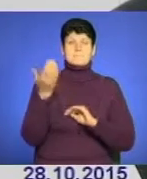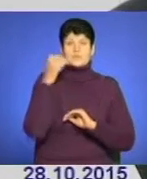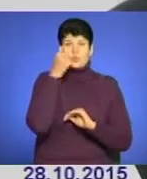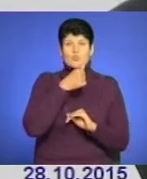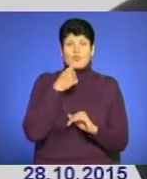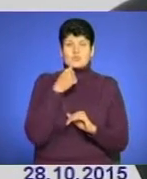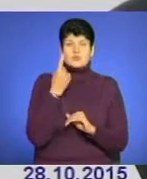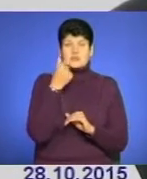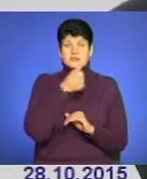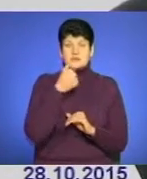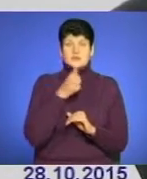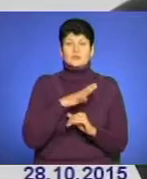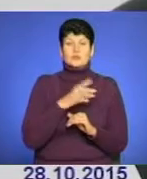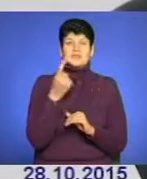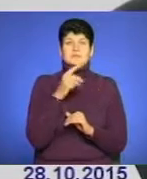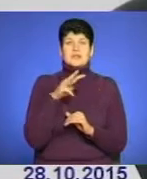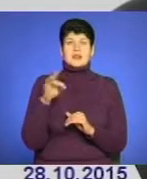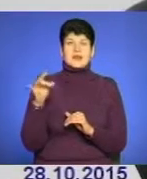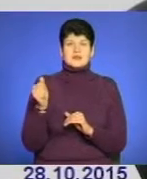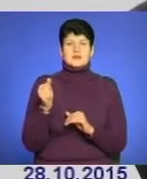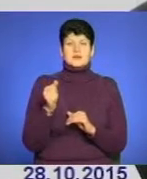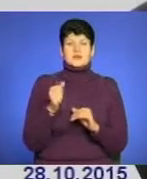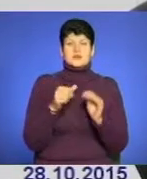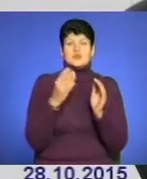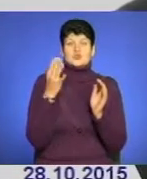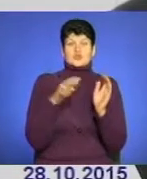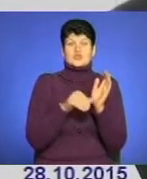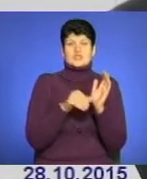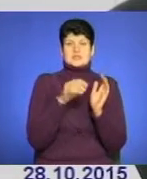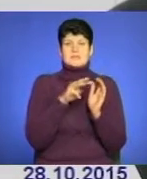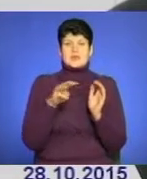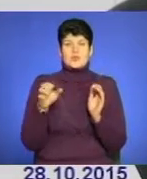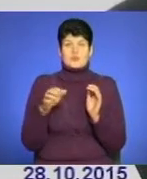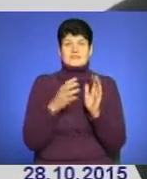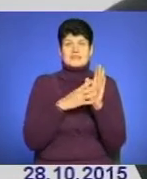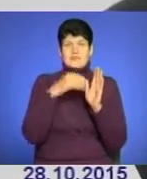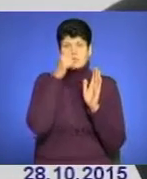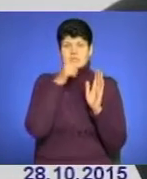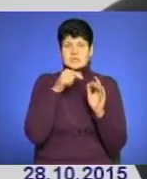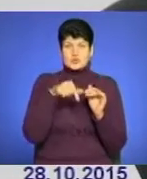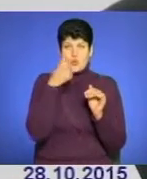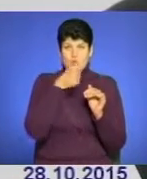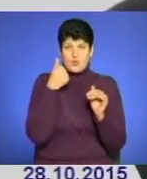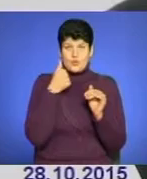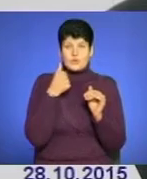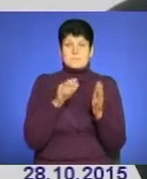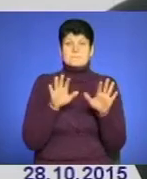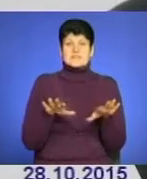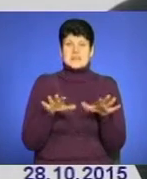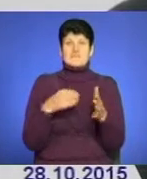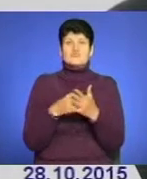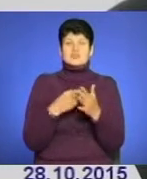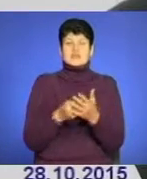за рік надійшло 1 мільярд 46 мільйонів. Тобто, фактично, за 9 місяців цього року місцеві бюджети